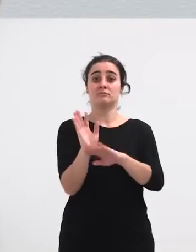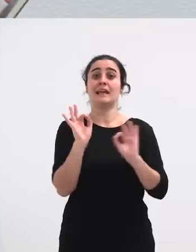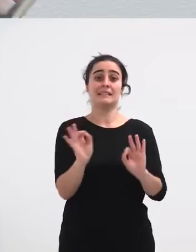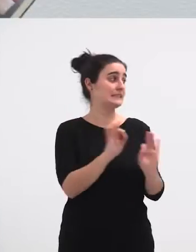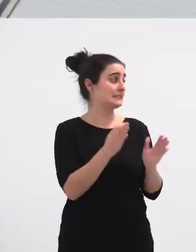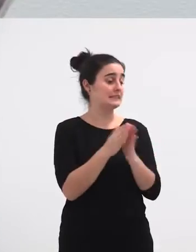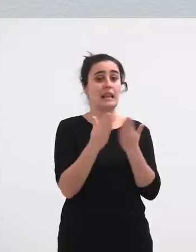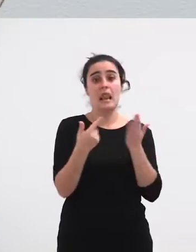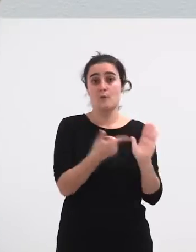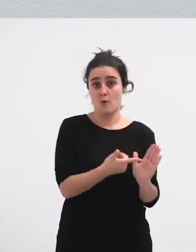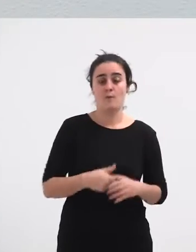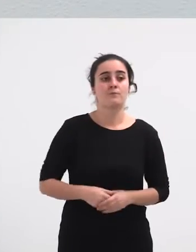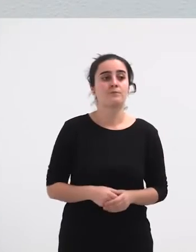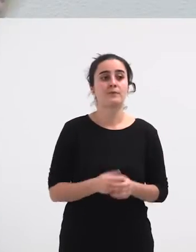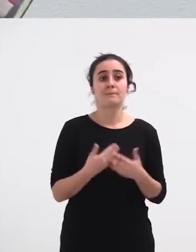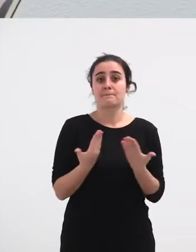hau dugu Begindako, ba